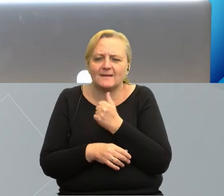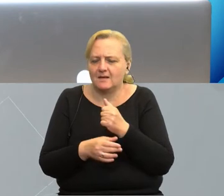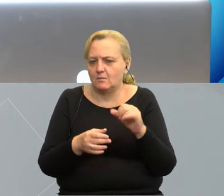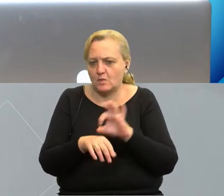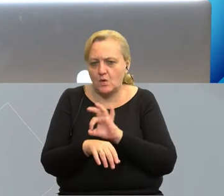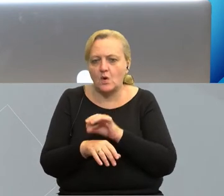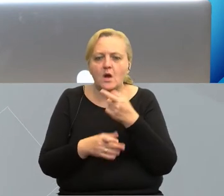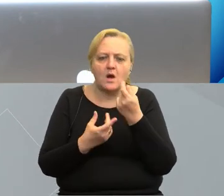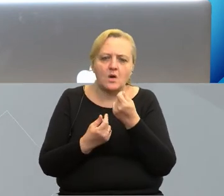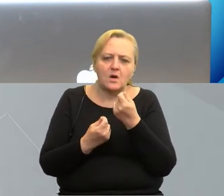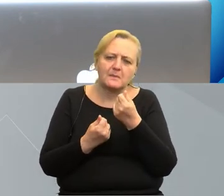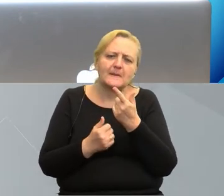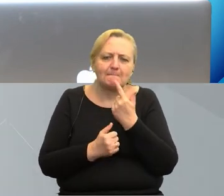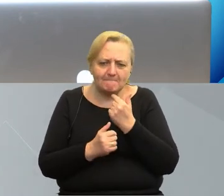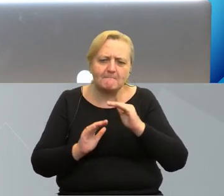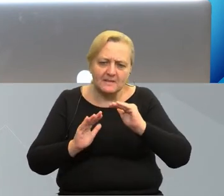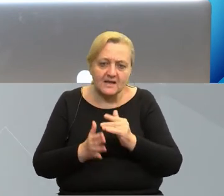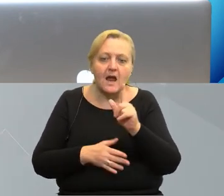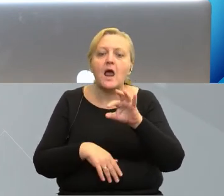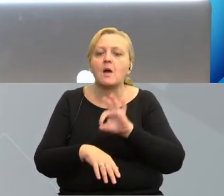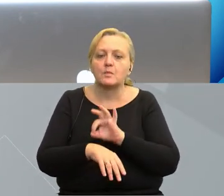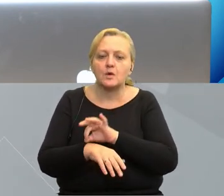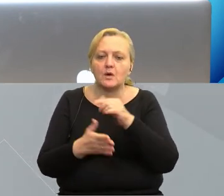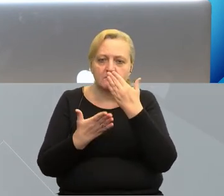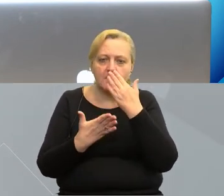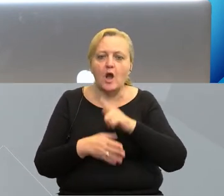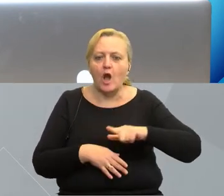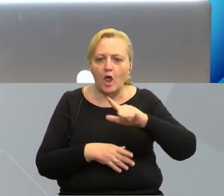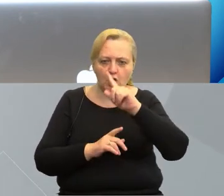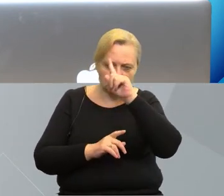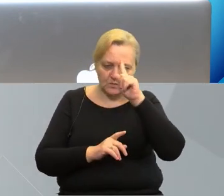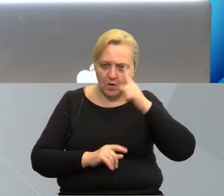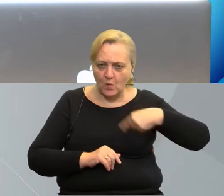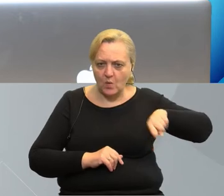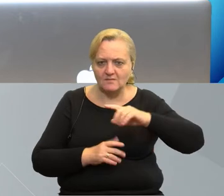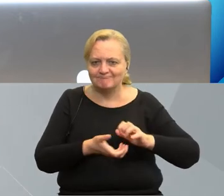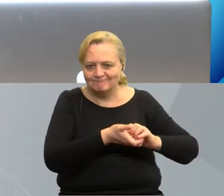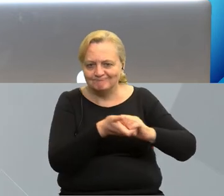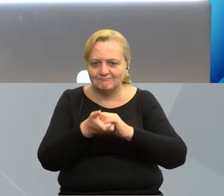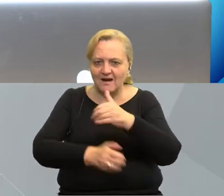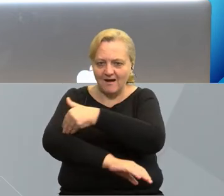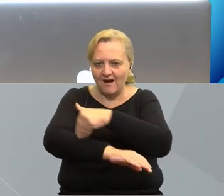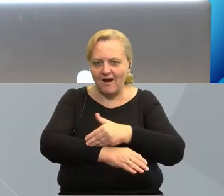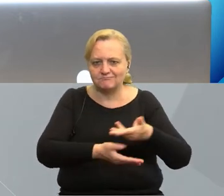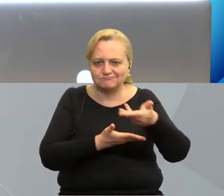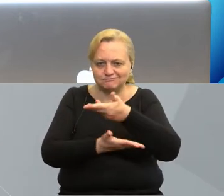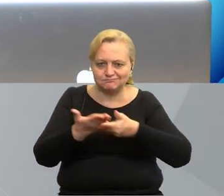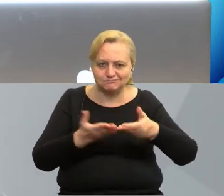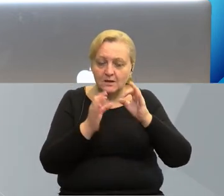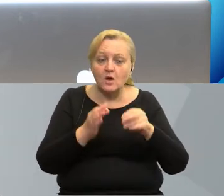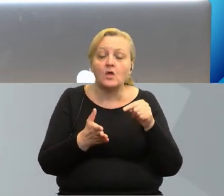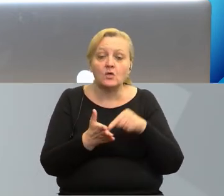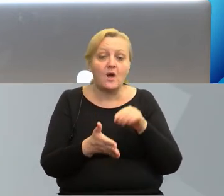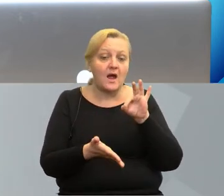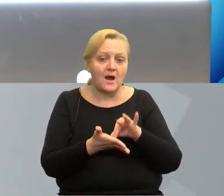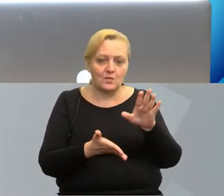wartości finansowej. To są projekty, które integrują lokalne społeczności na granicy. Tu